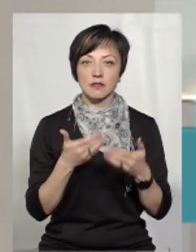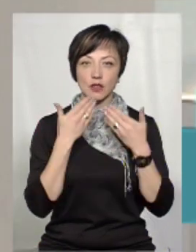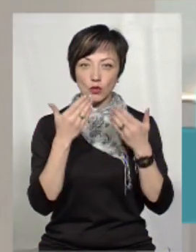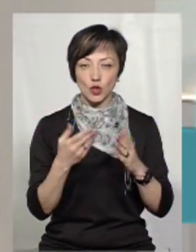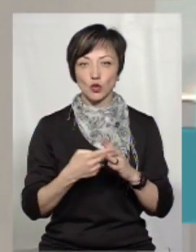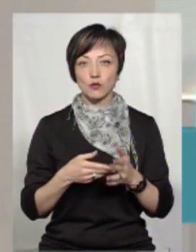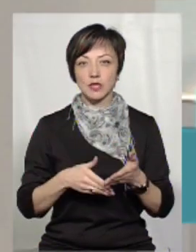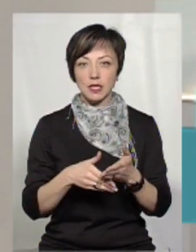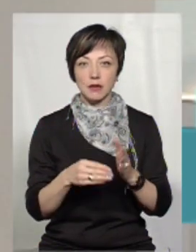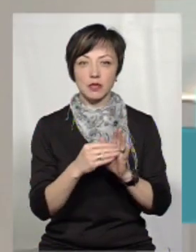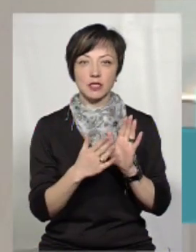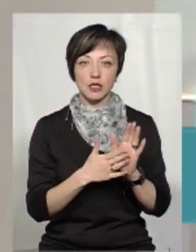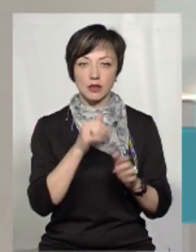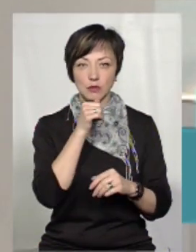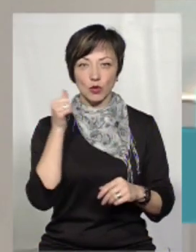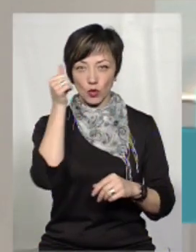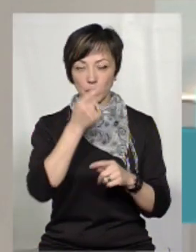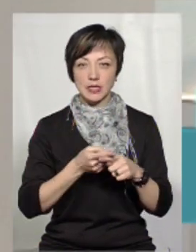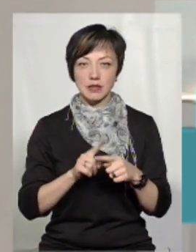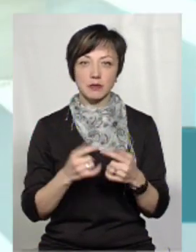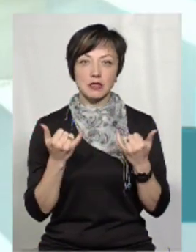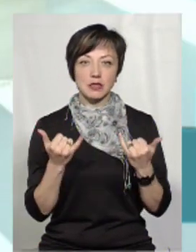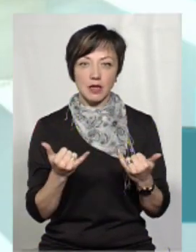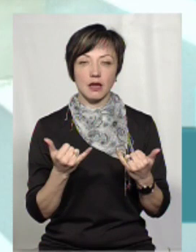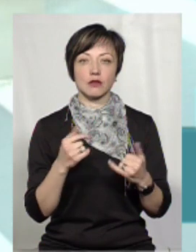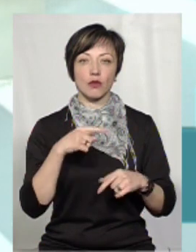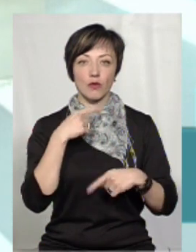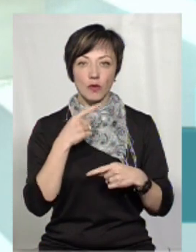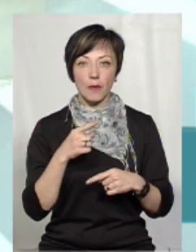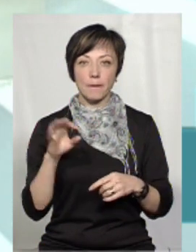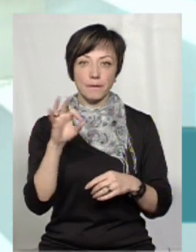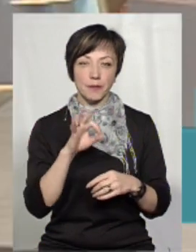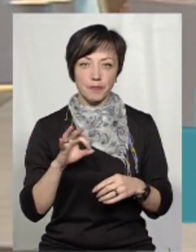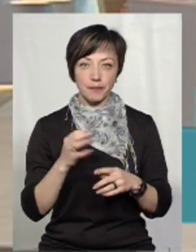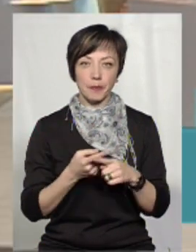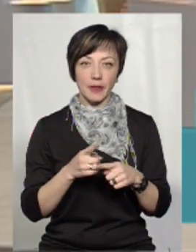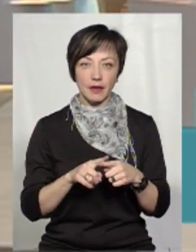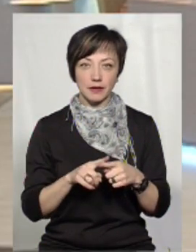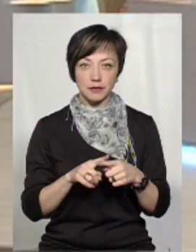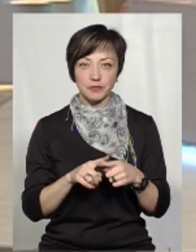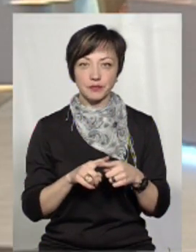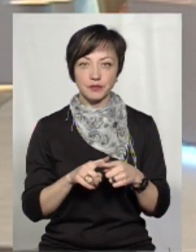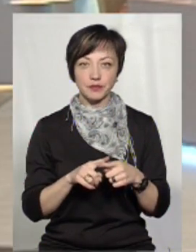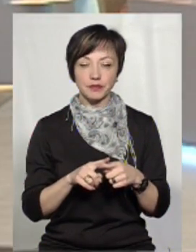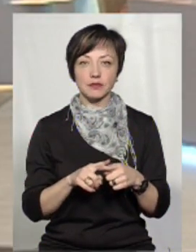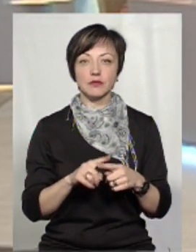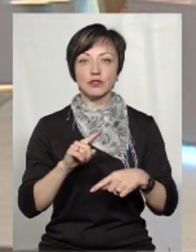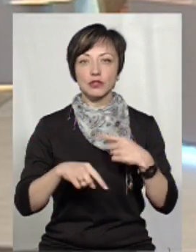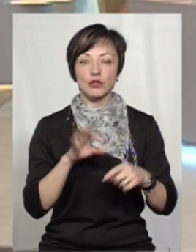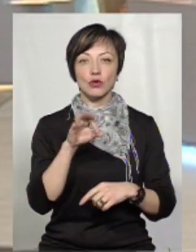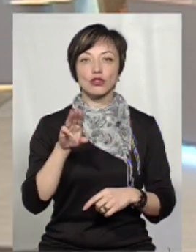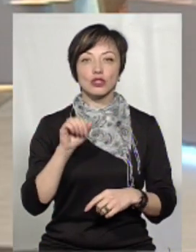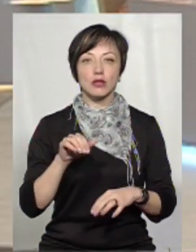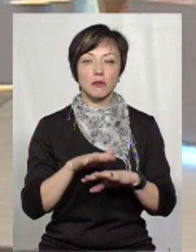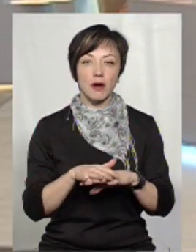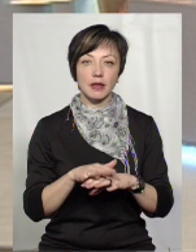субсидія призначається з минулого року. Оцим зараз, за якими мова й ведеться, зараз в грошовій формі. І через Ощадбанк, і через